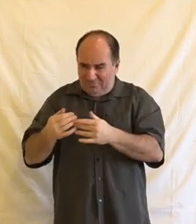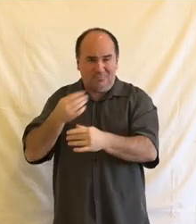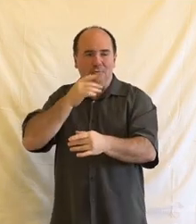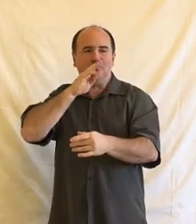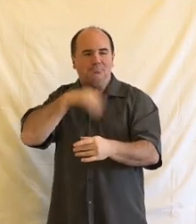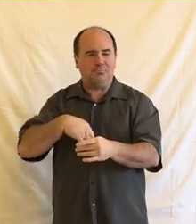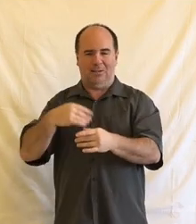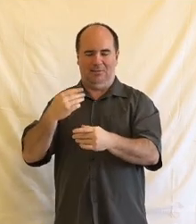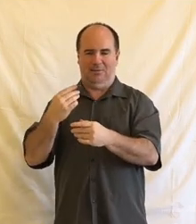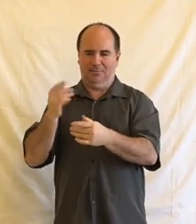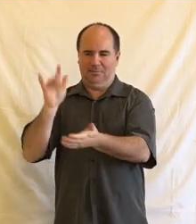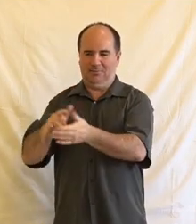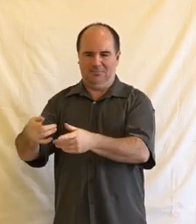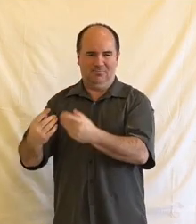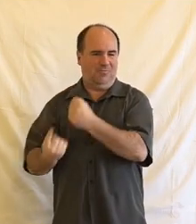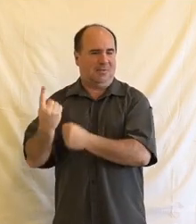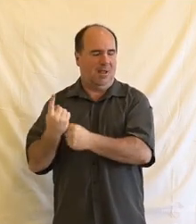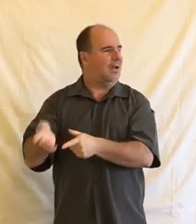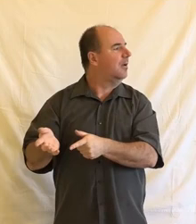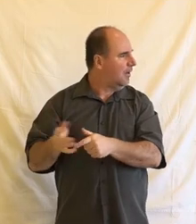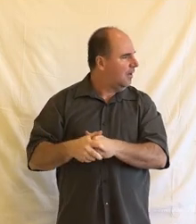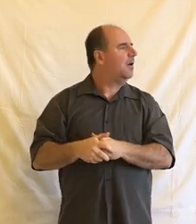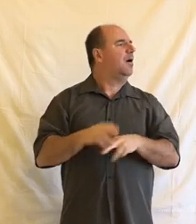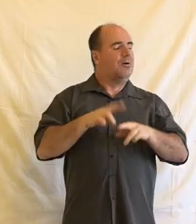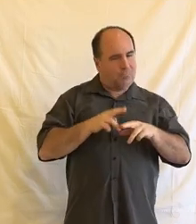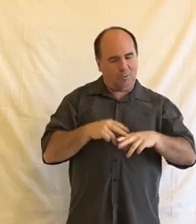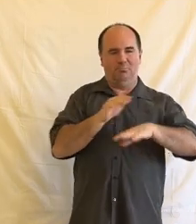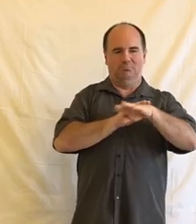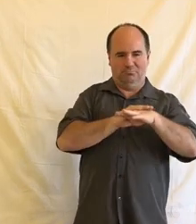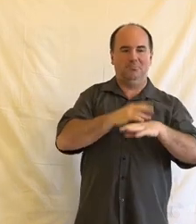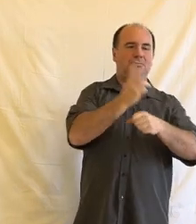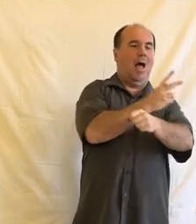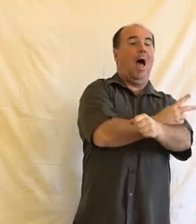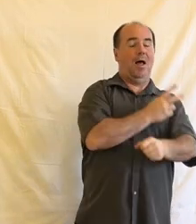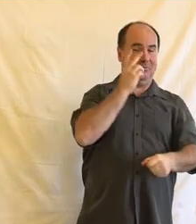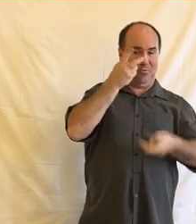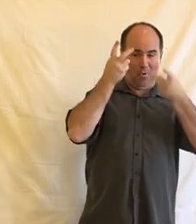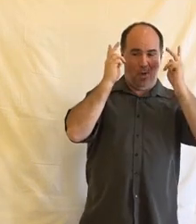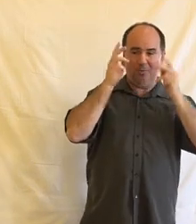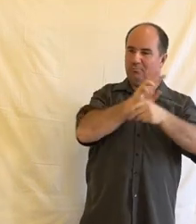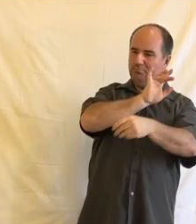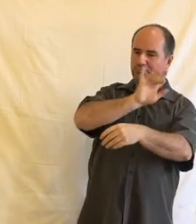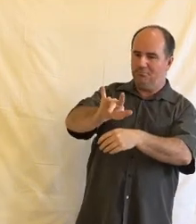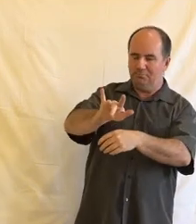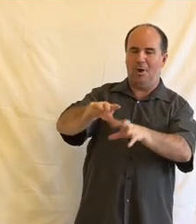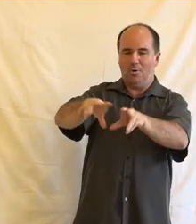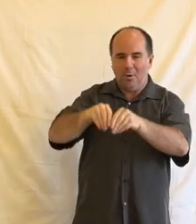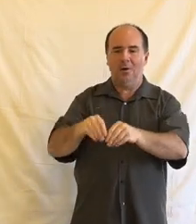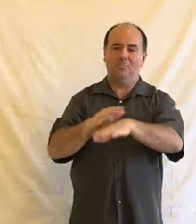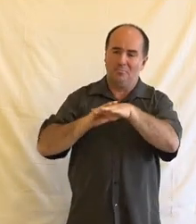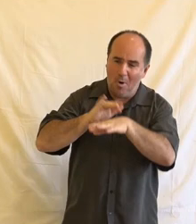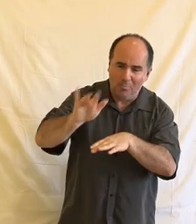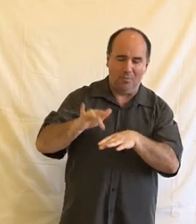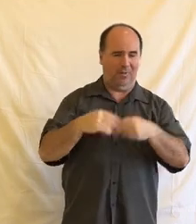potom k nějakému napravení, kdo vyplacení, k omluvy a tak dále, ale jak sami cítíte, tak ve chvíli, kdy prostě